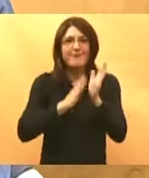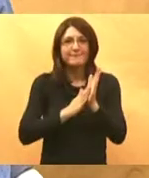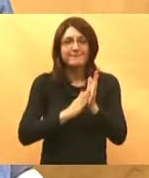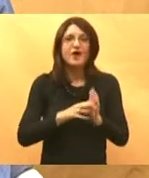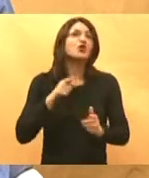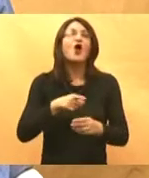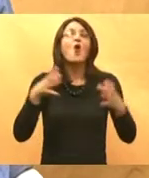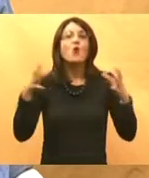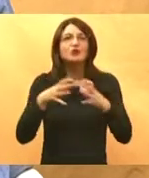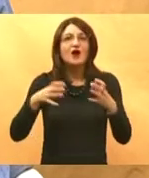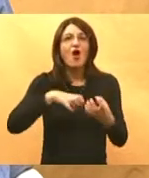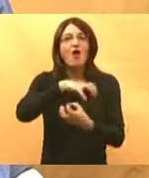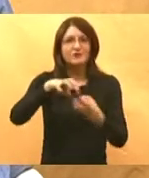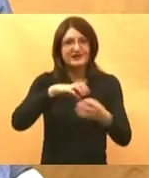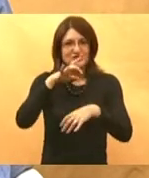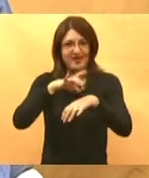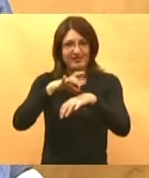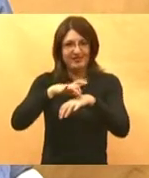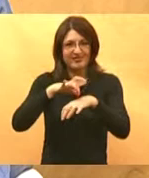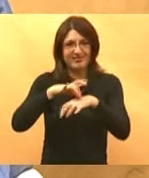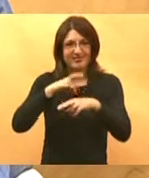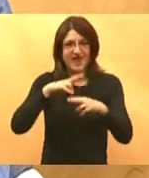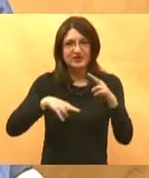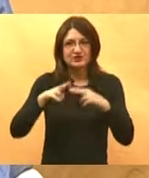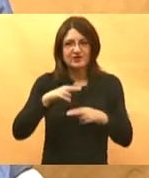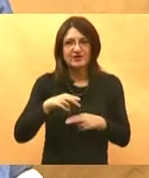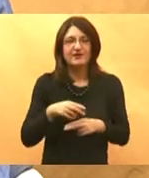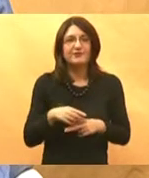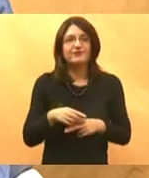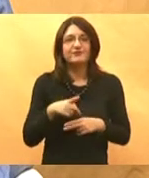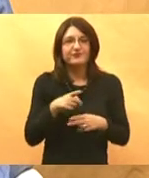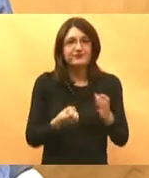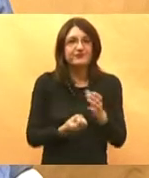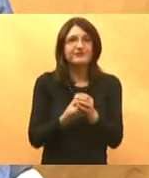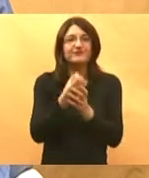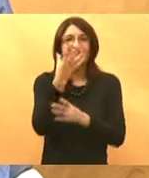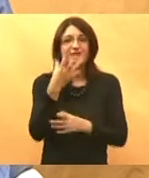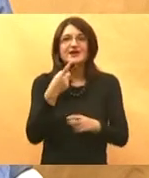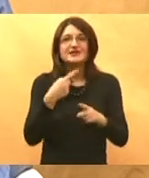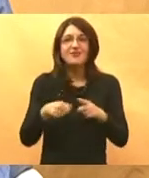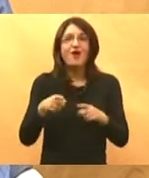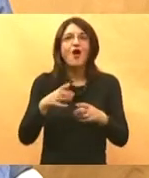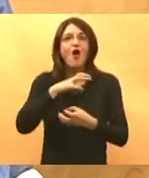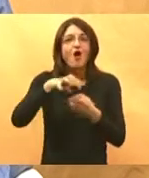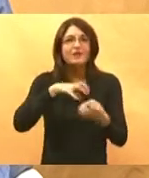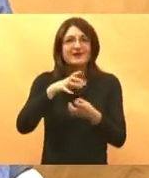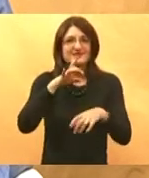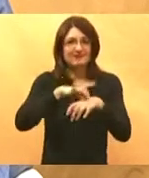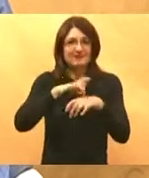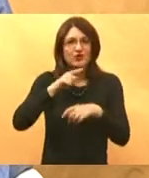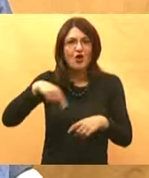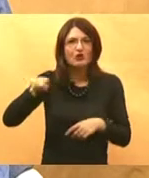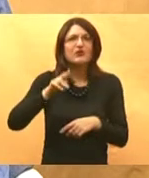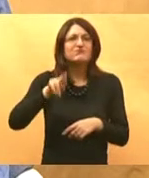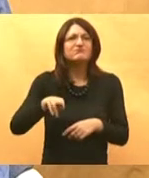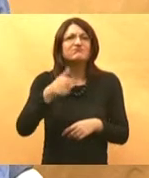lječnika, to je kratica od koordinacija Hrvatske obiteljske medicine. Nastala je zato što obiteljski lječnici i njihovi pacijenti su se jednostavno